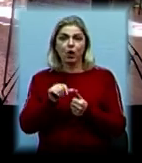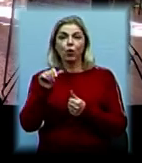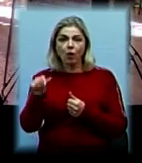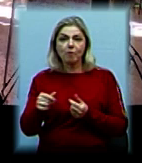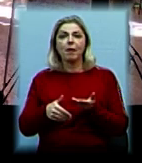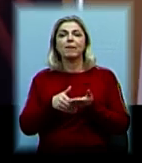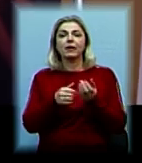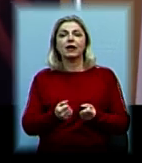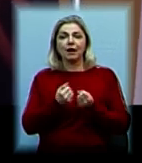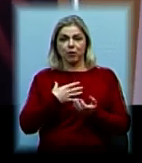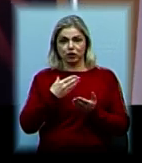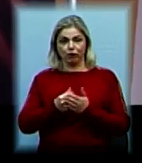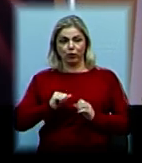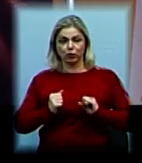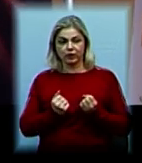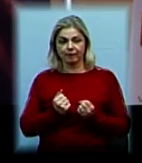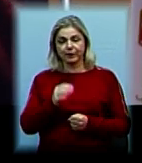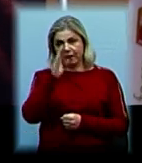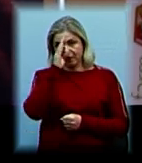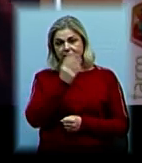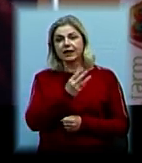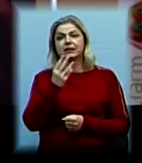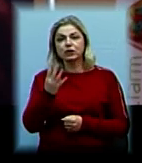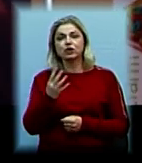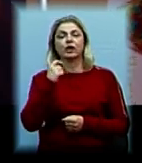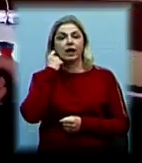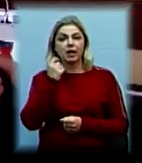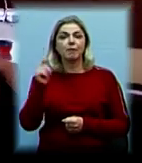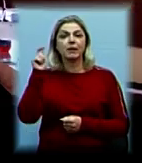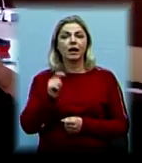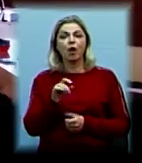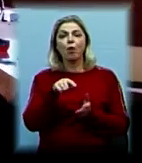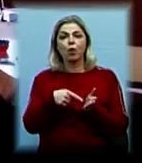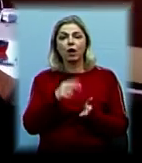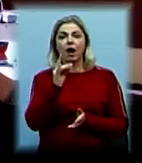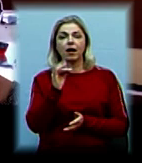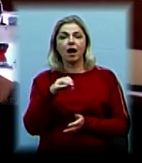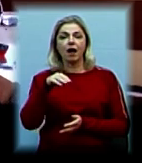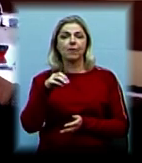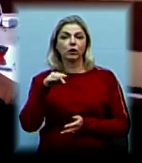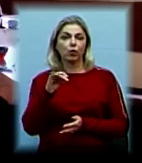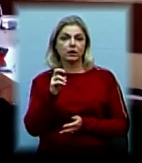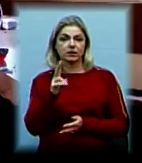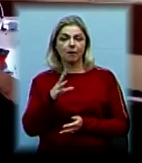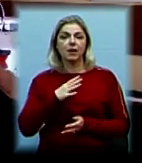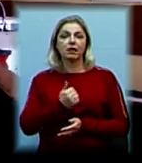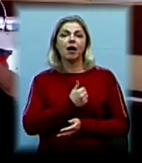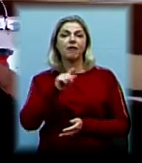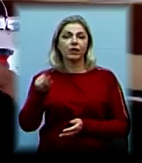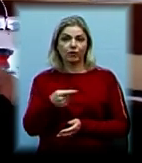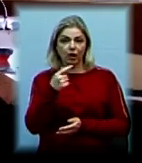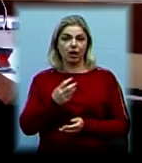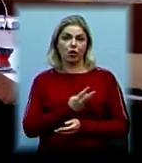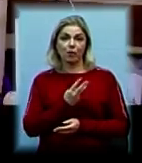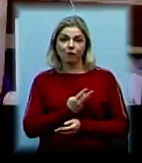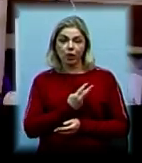своїх побратимів. 30-річний Володимир Бабиш приїхав з Краматорську. У 2014 році пішов добровольцем до батальйону міліції «Шахтарськ»,